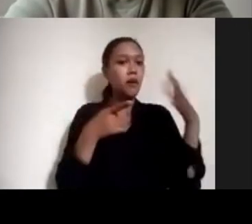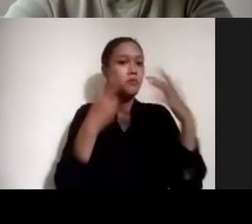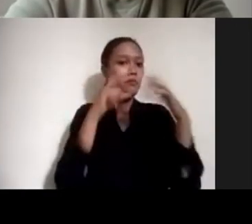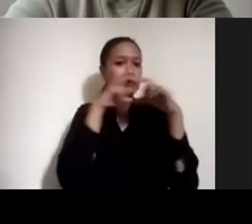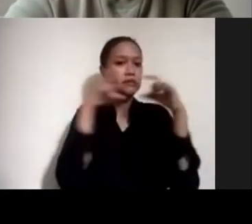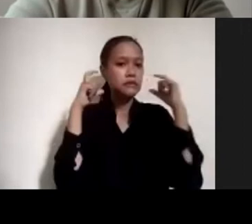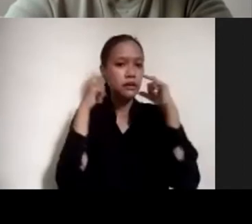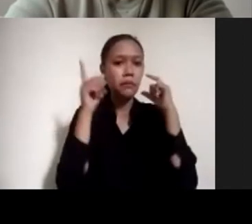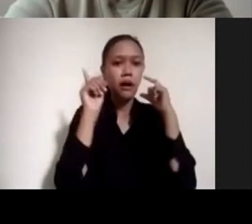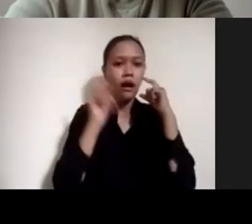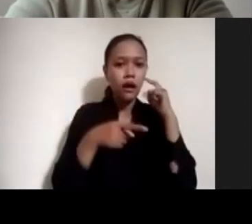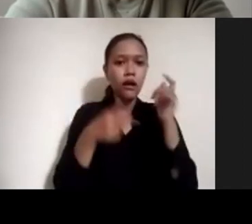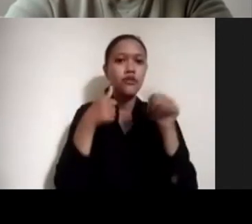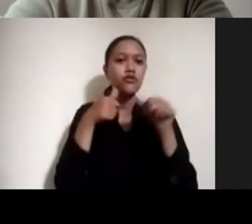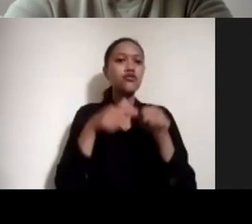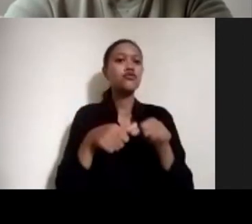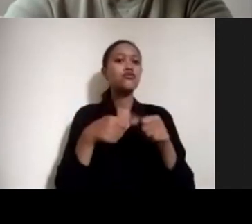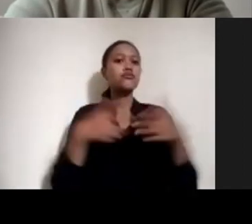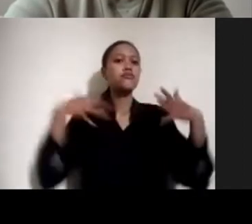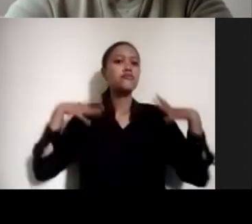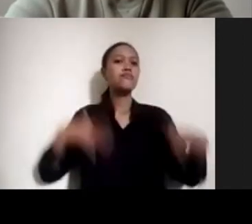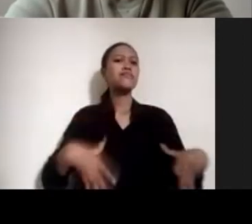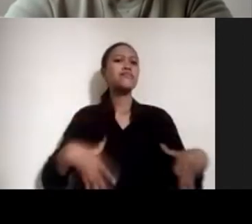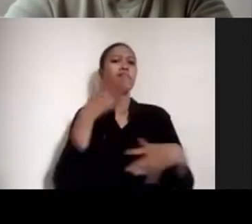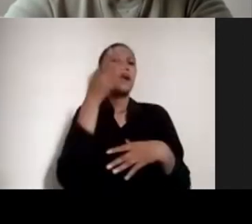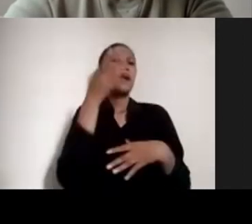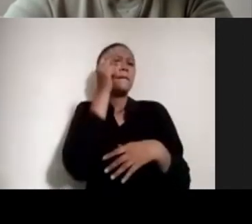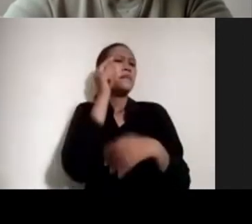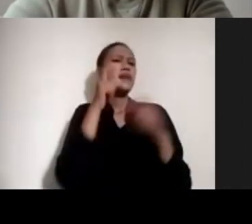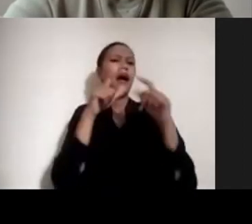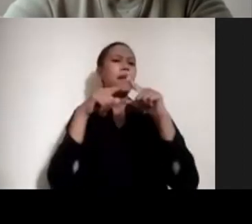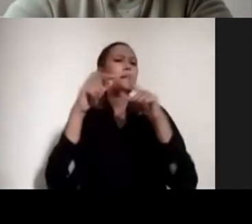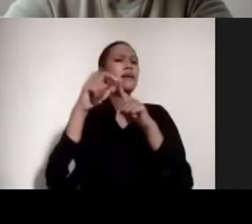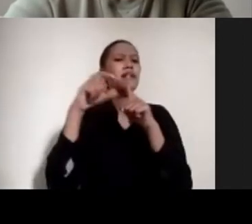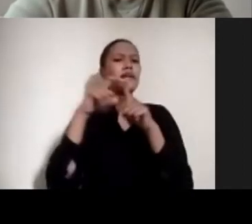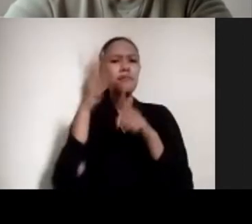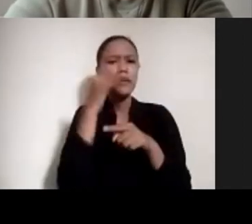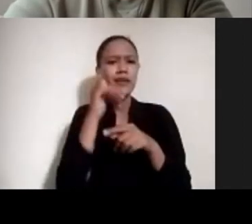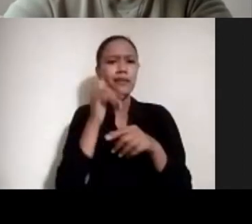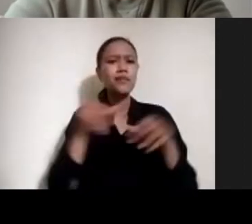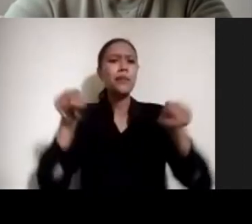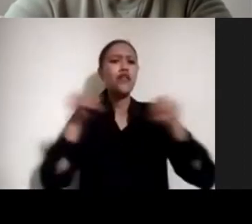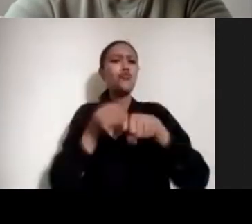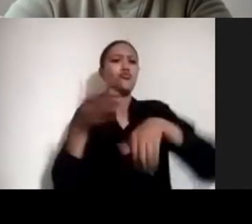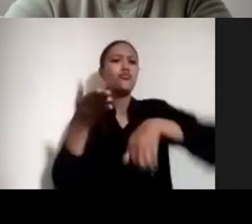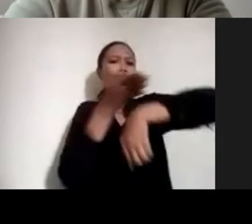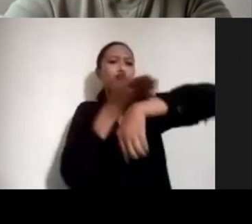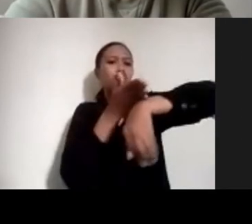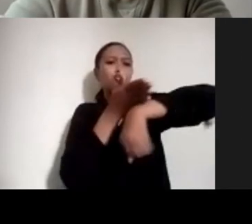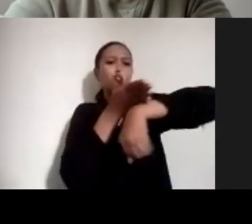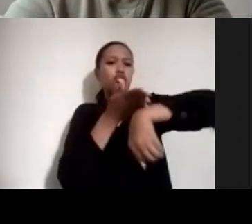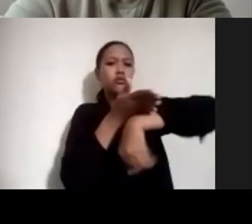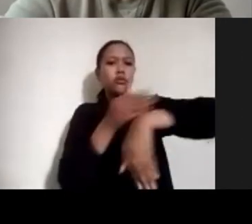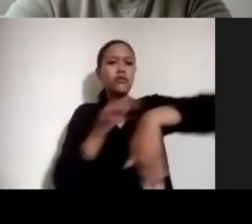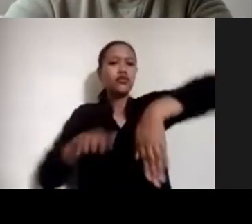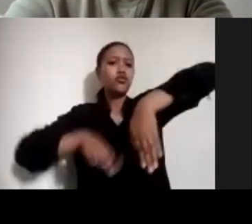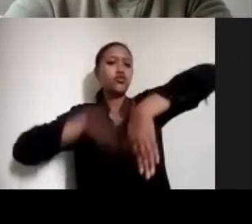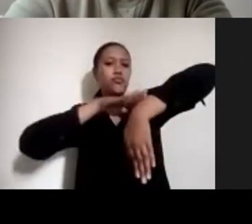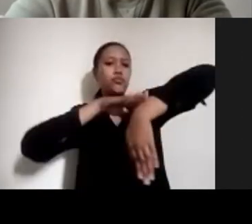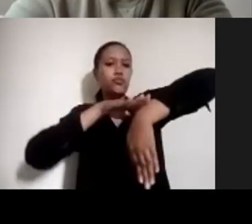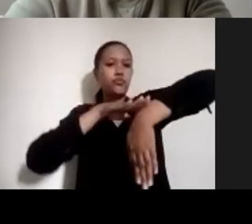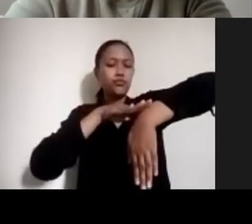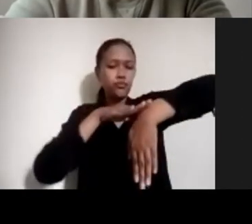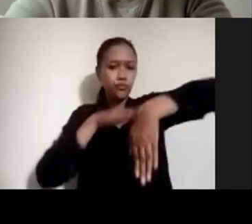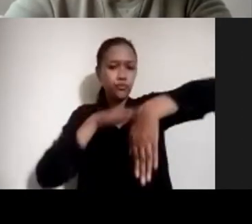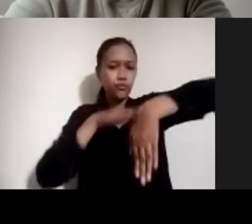masker, pakai semi APD begini, dan sarung tangan, sepatu boot tertutup gitu. Nah,